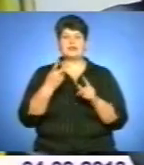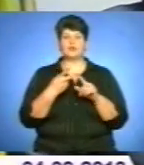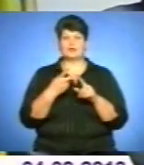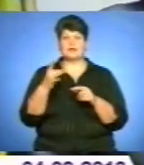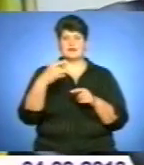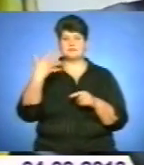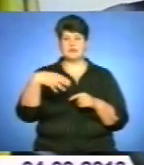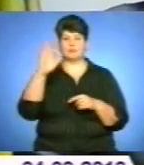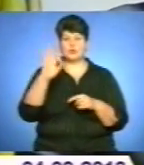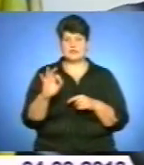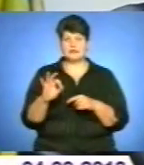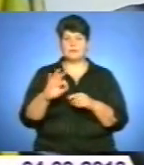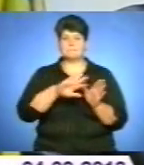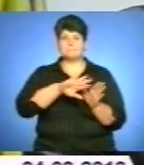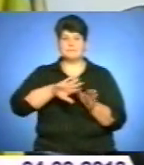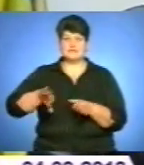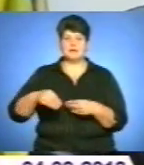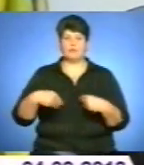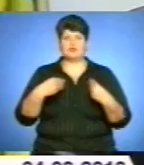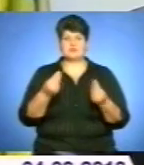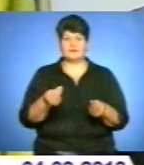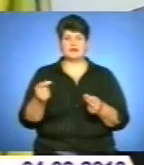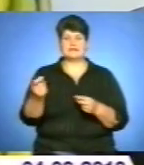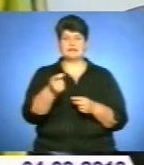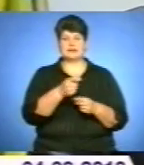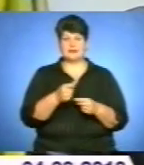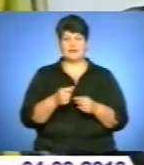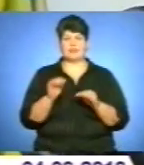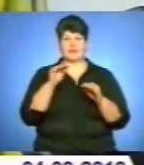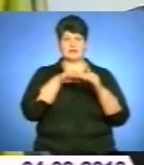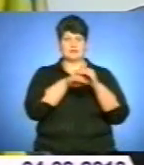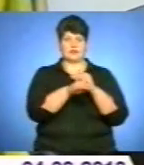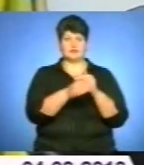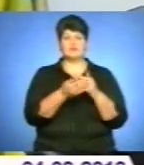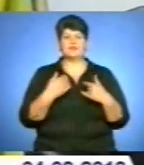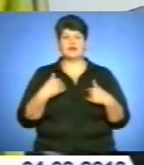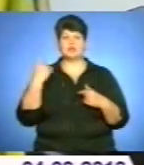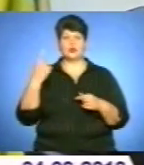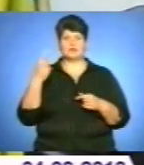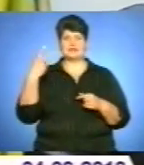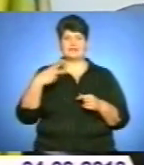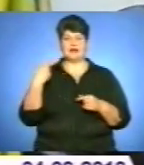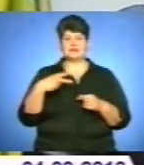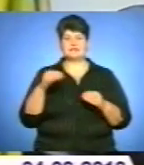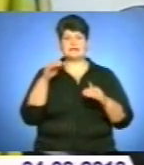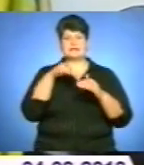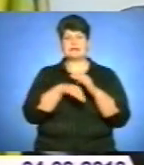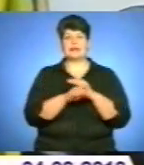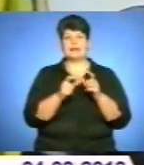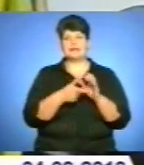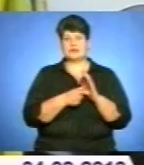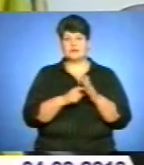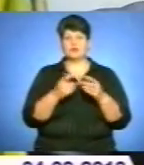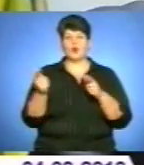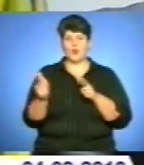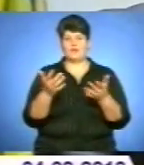50% після поставки зерна на сертифікований зерновий склад. Тільки в нашій області 20 зернових складів, які готові прийняти